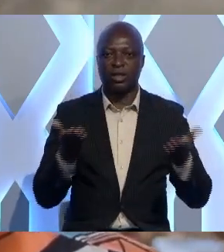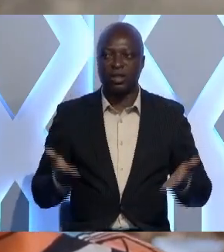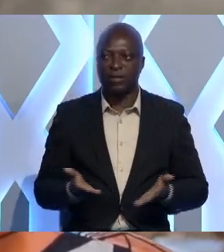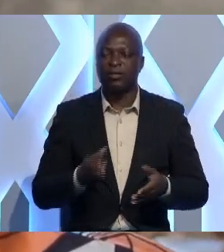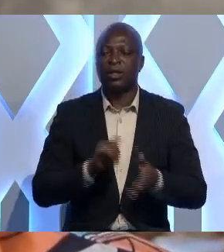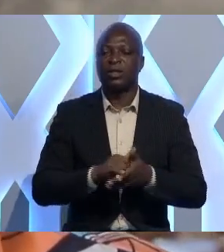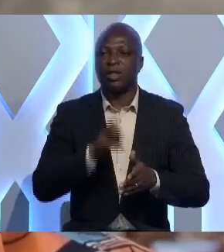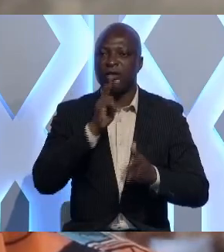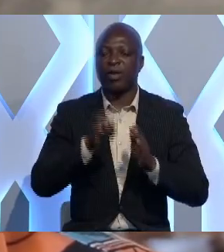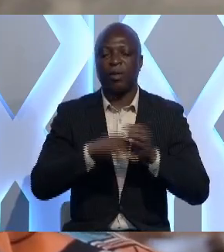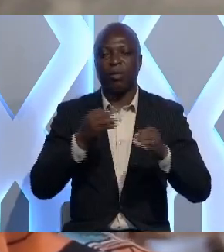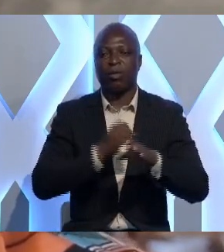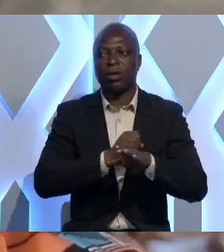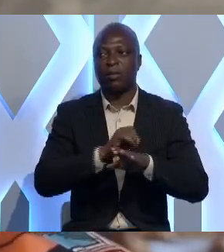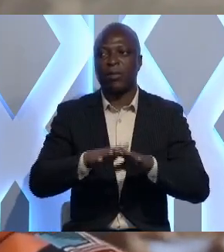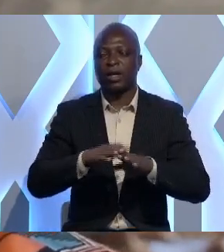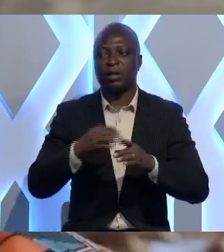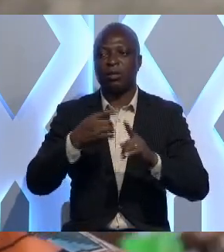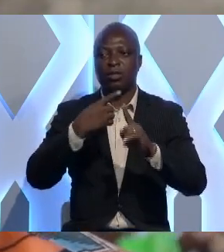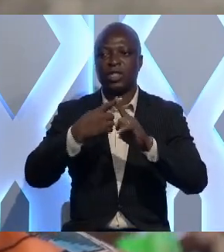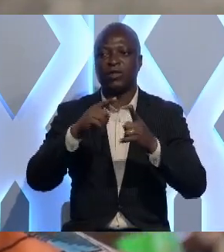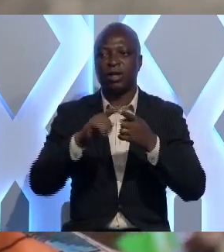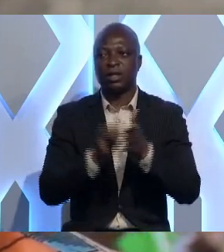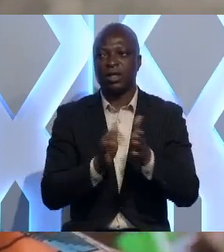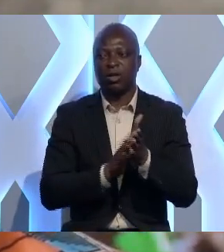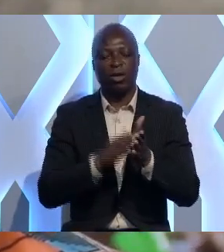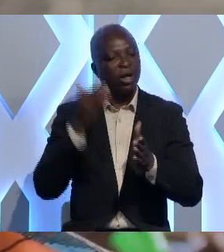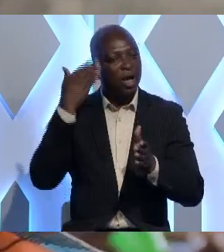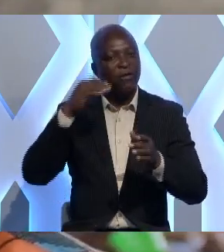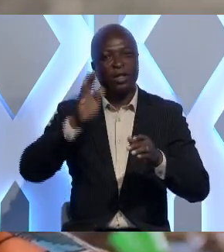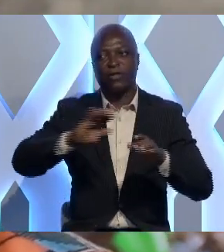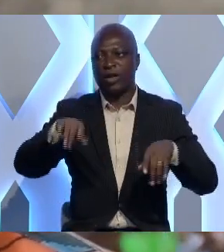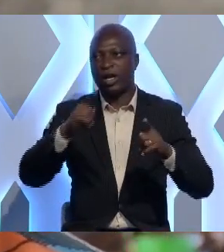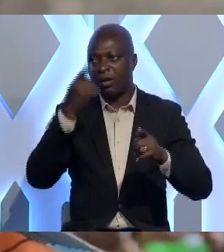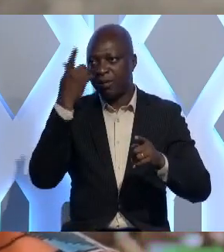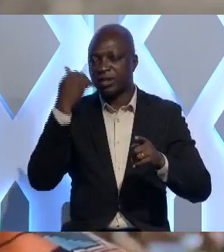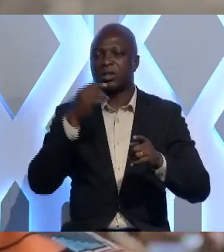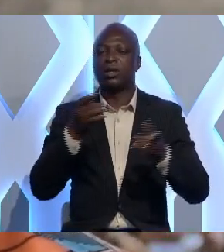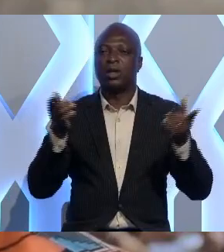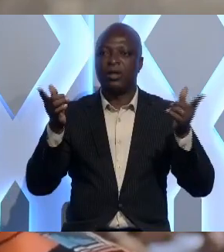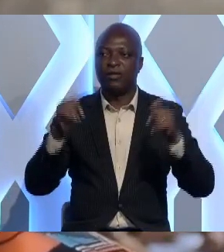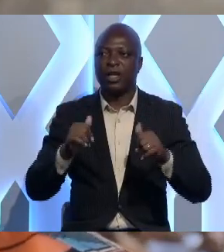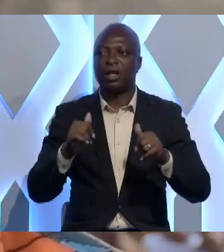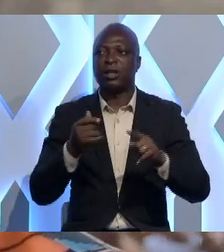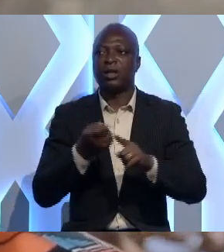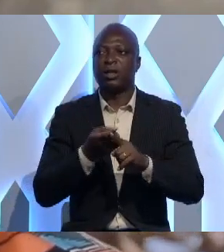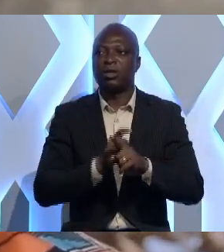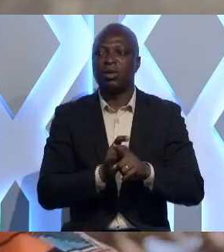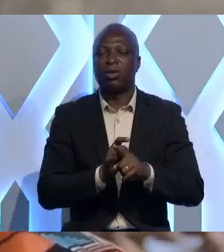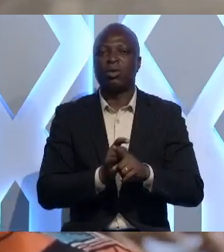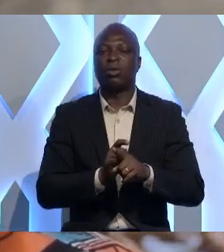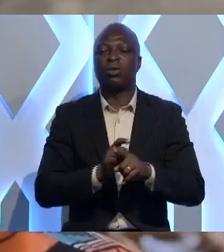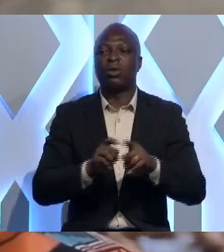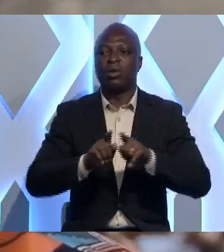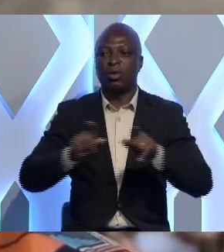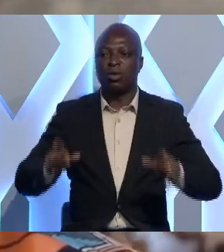a vraiment beaucoup d'impact positif dans cette école. Avant, les enfants allaient, parce qu'ils viennent vraiment de l'horizon lintaine,